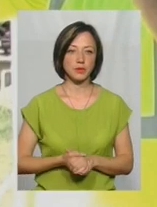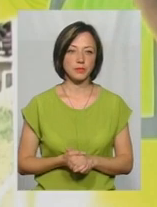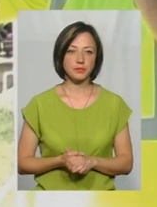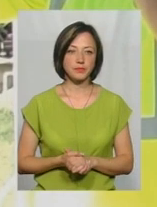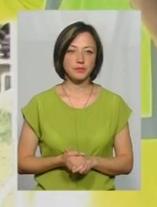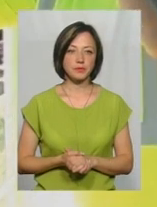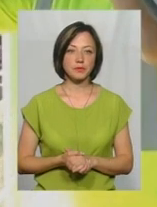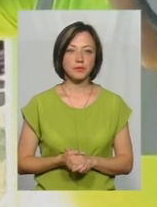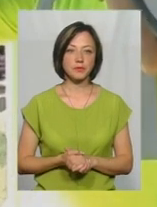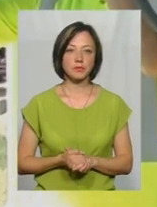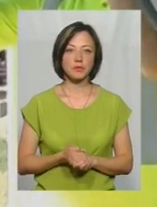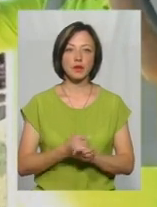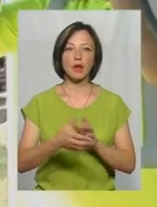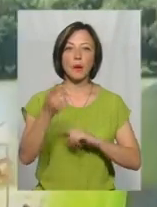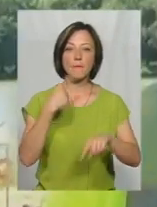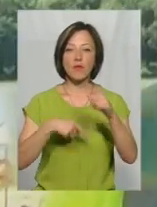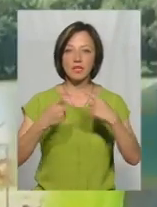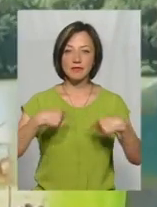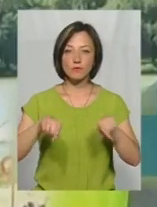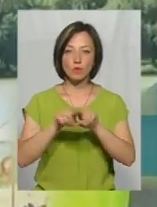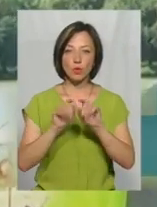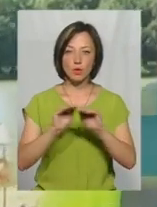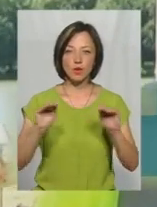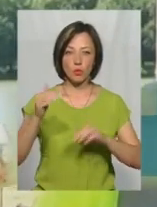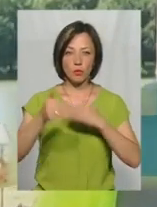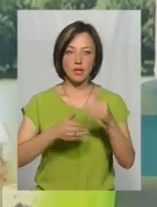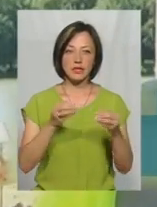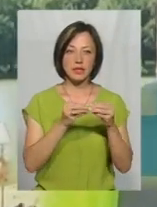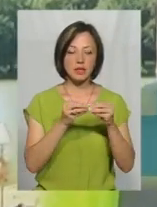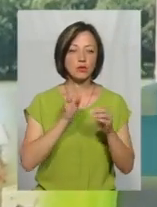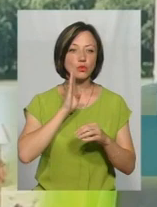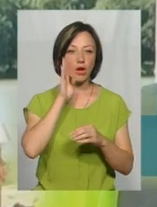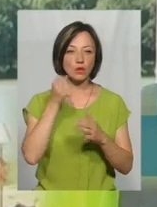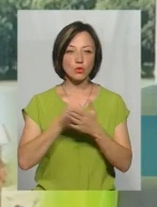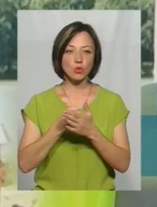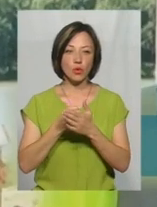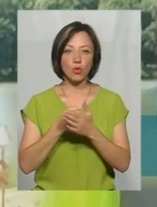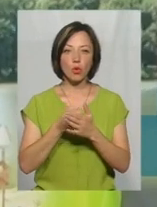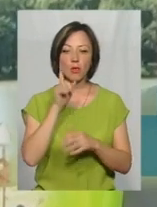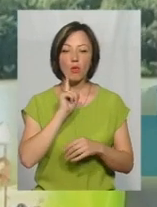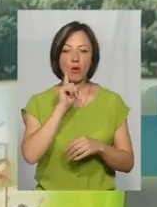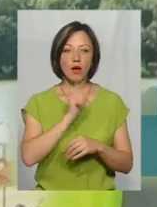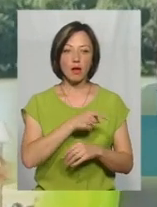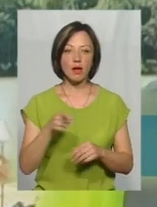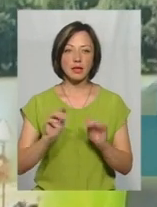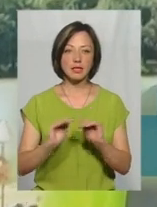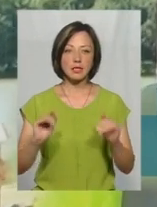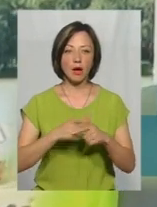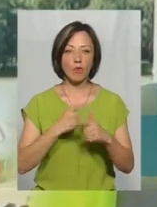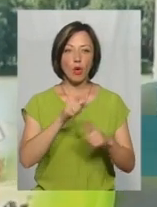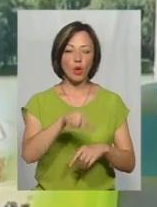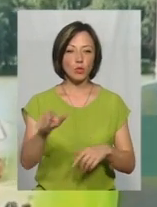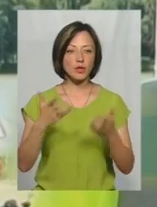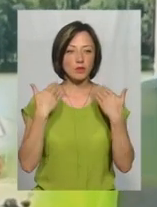Діти, поверніться в зону купання. Ми працюємо з 10 ранку до тих пір, поки діти або люди